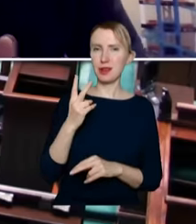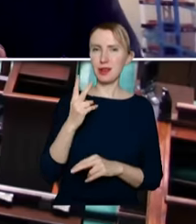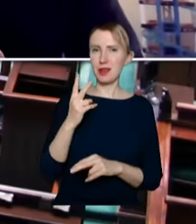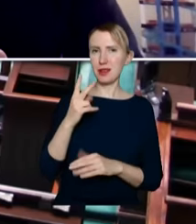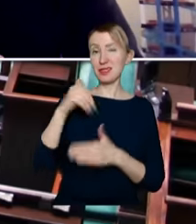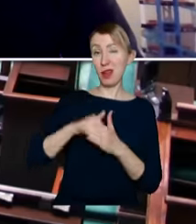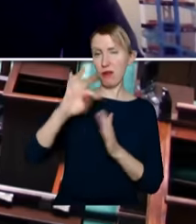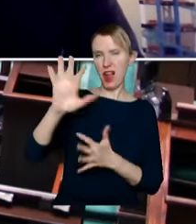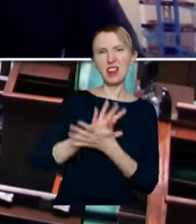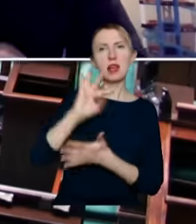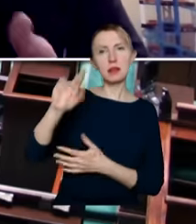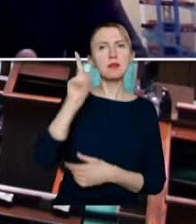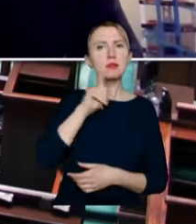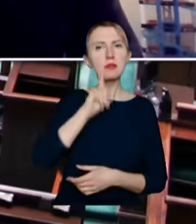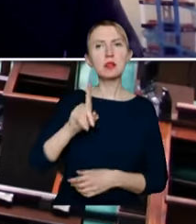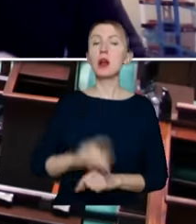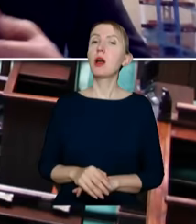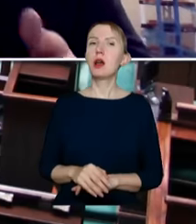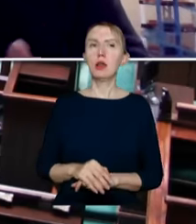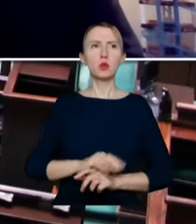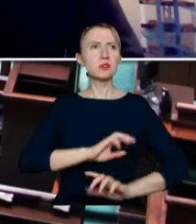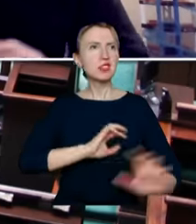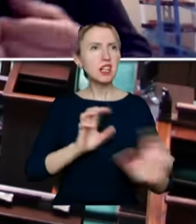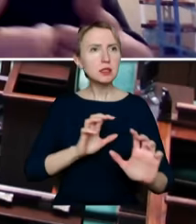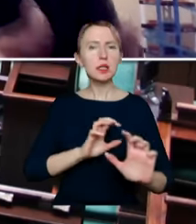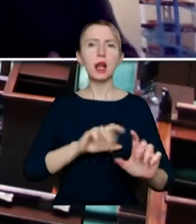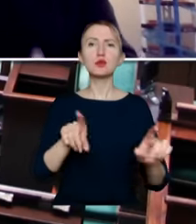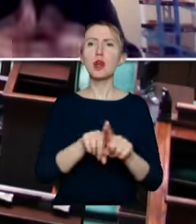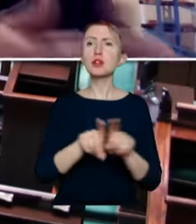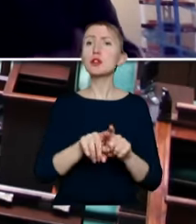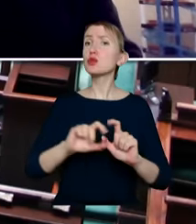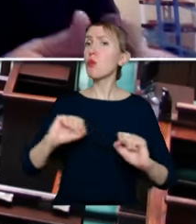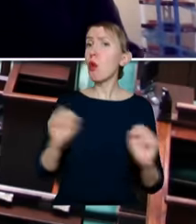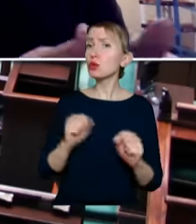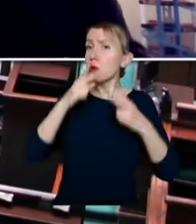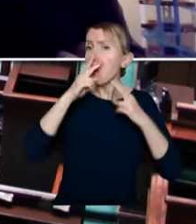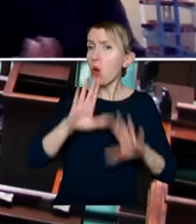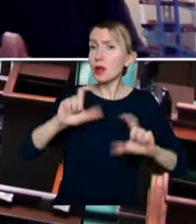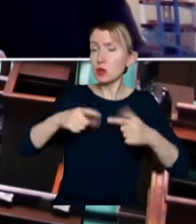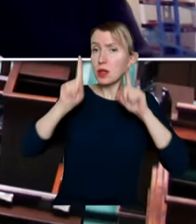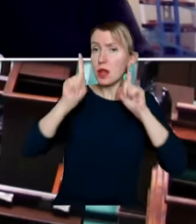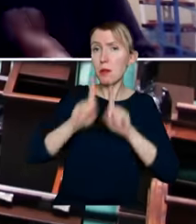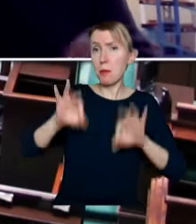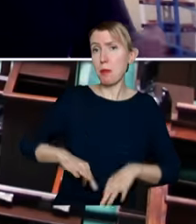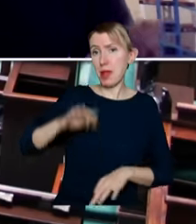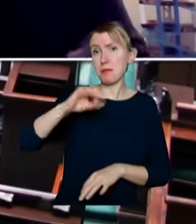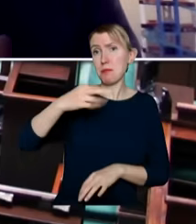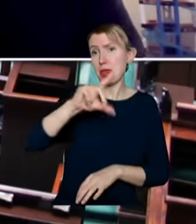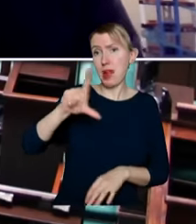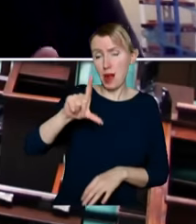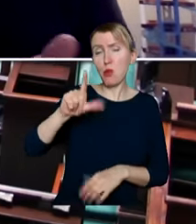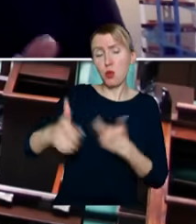Michała, gdzie zastrasza i boi się, żeby pokazać to, co naprawdę pan Michał za sobą